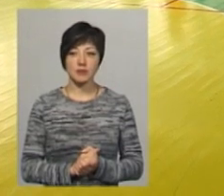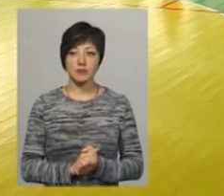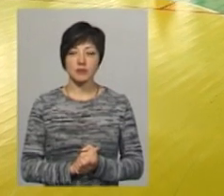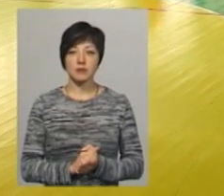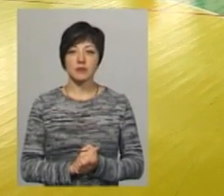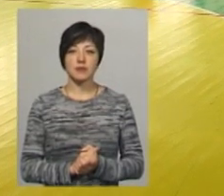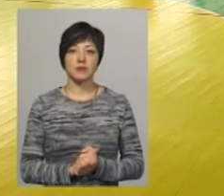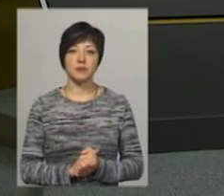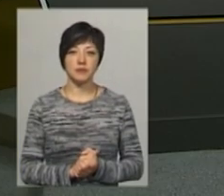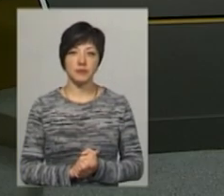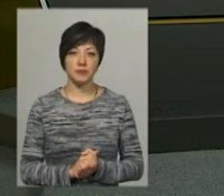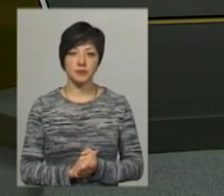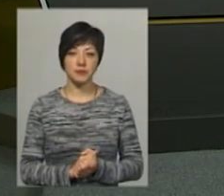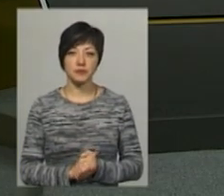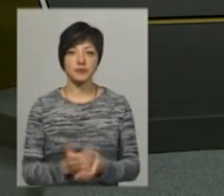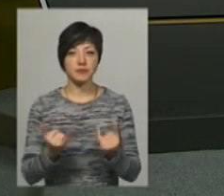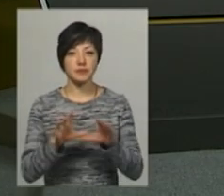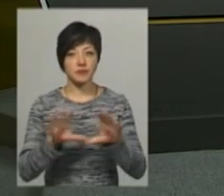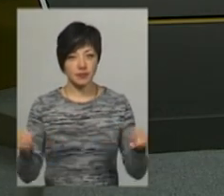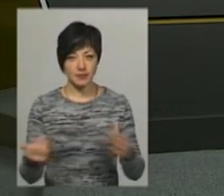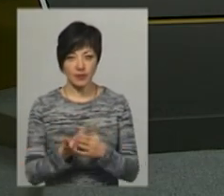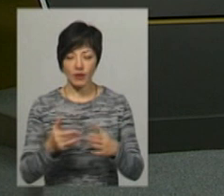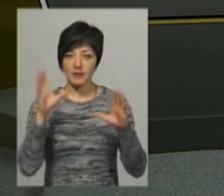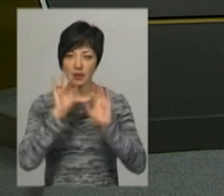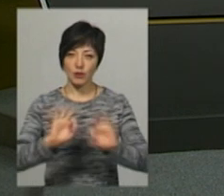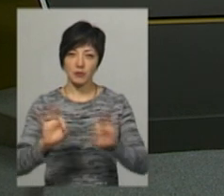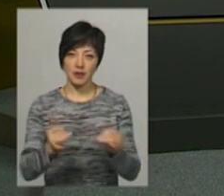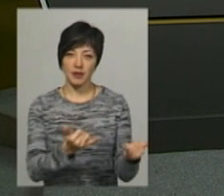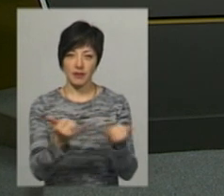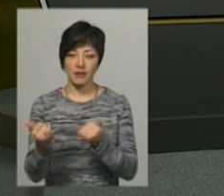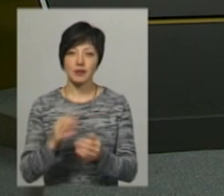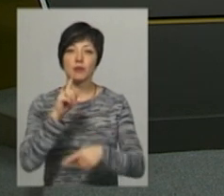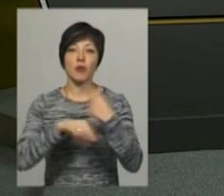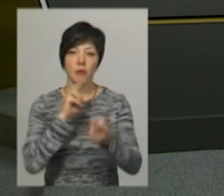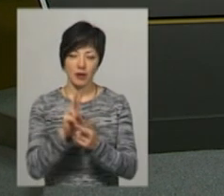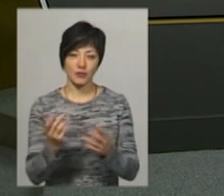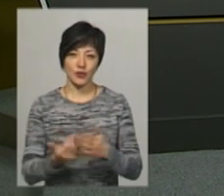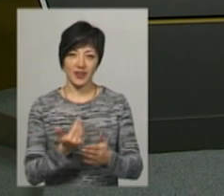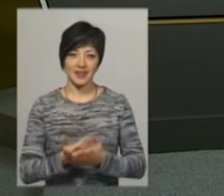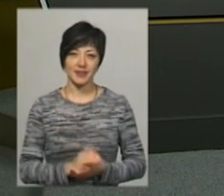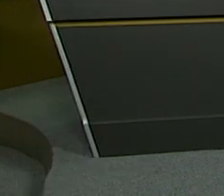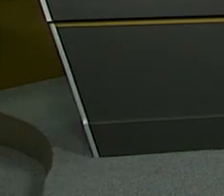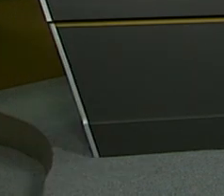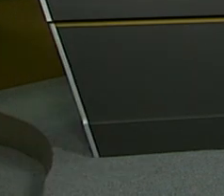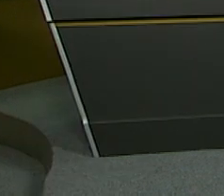Поділля Центр. Наразі це усі новини, які ми встигли для вас підготувати. Побачимось у наступних випусках.